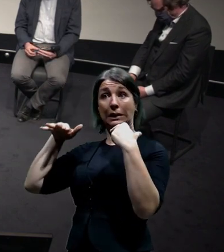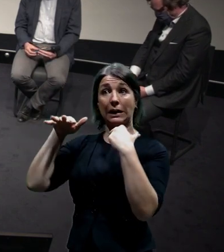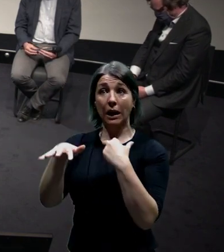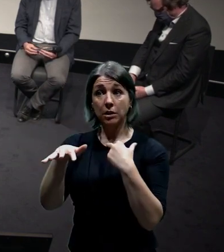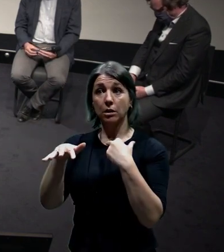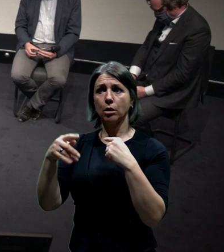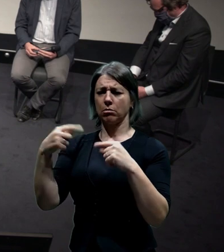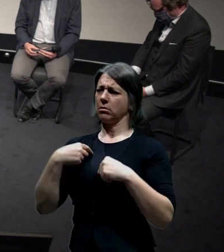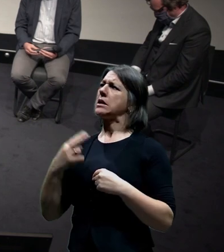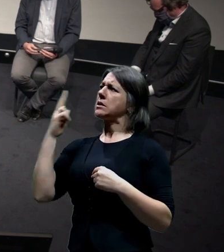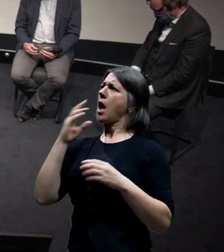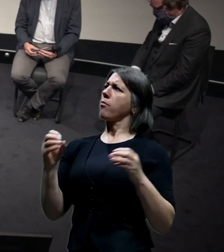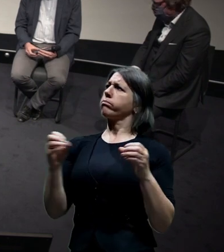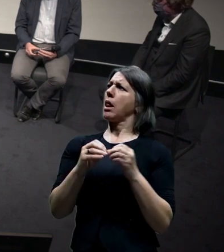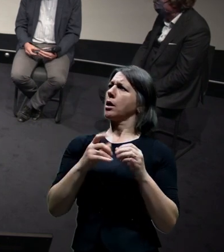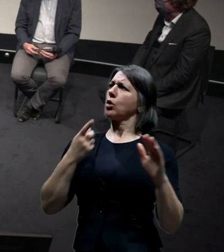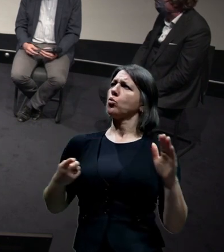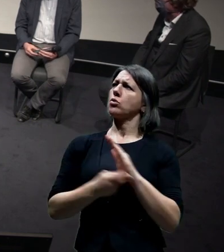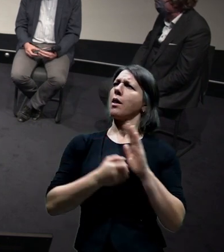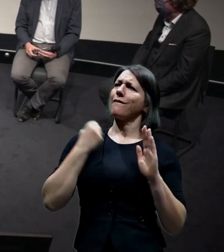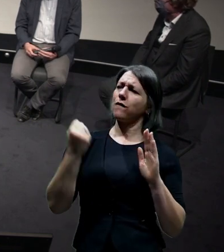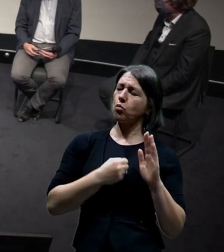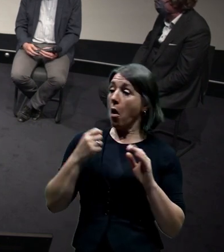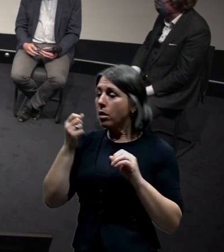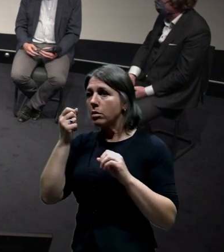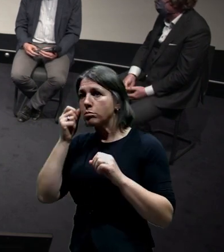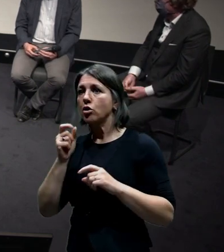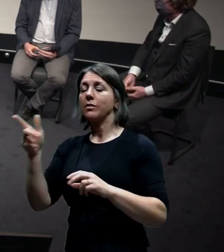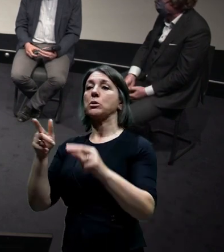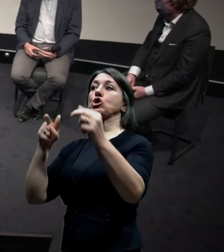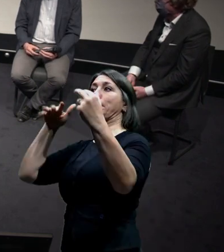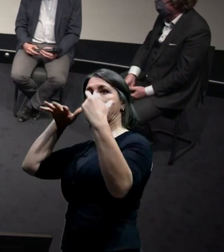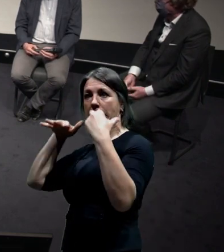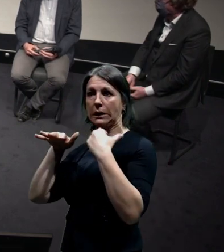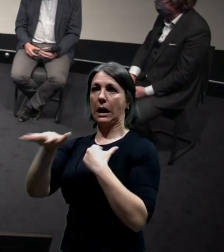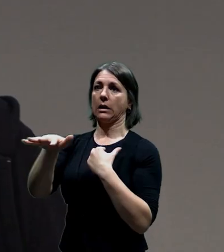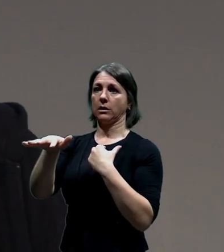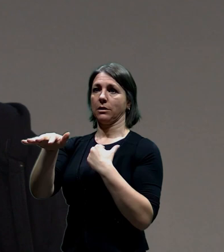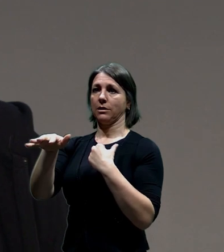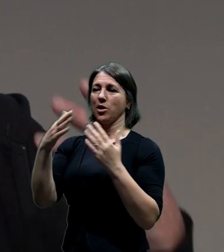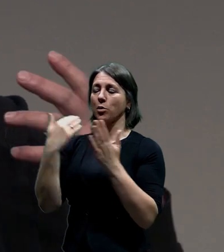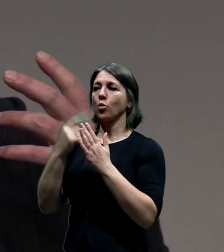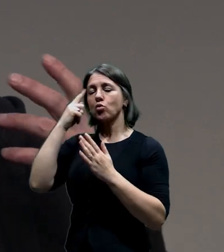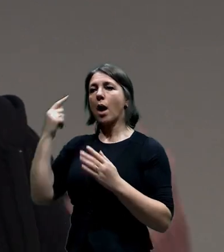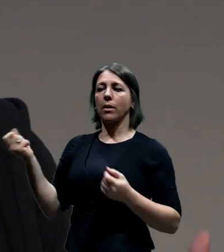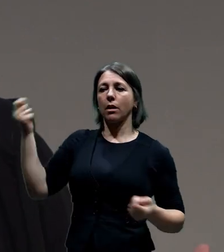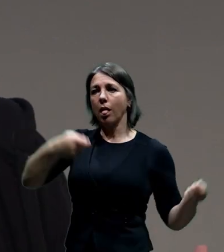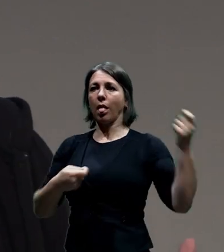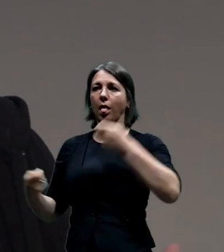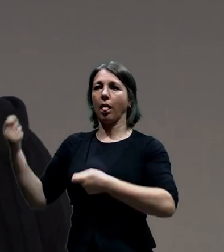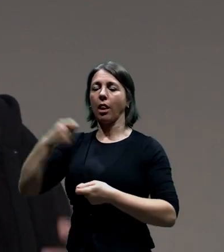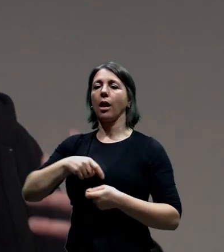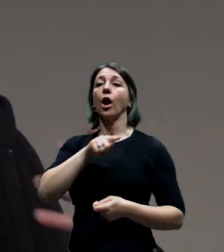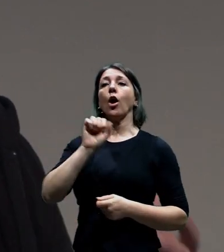Prostě znám tu blanku, jak funguje a myslím si, to je vlastně teď právě, že to je ten ideovej spor. Že ta blanka,